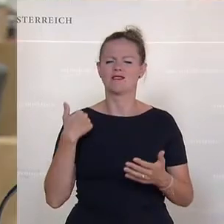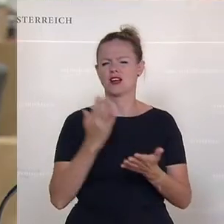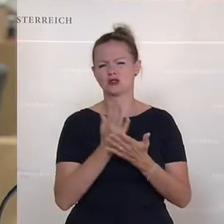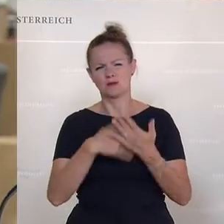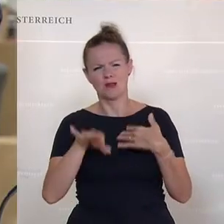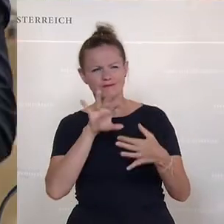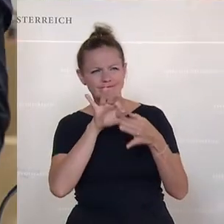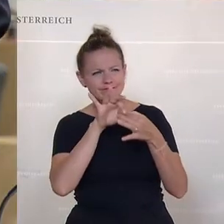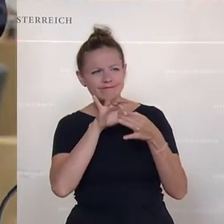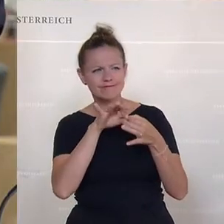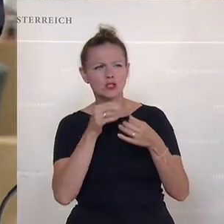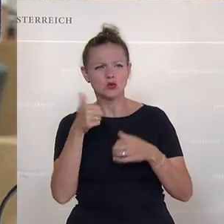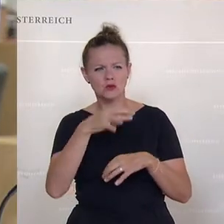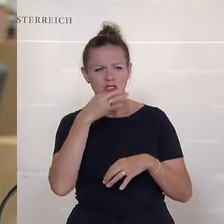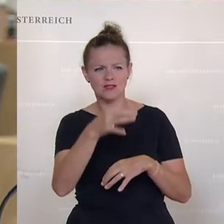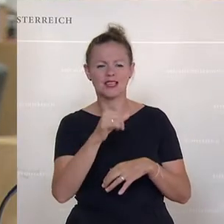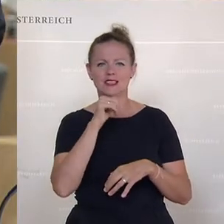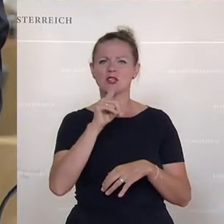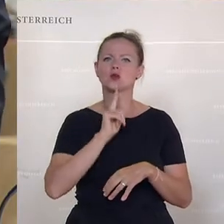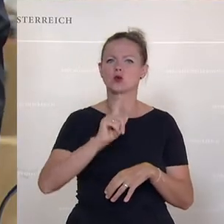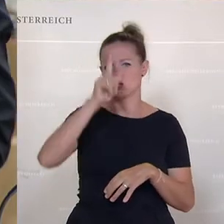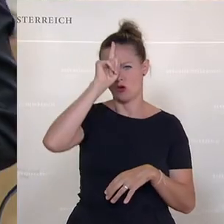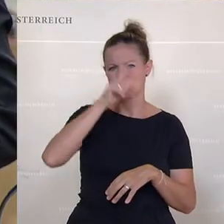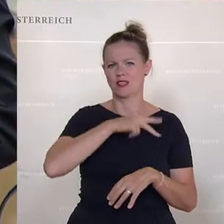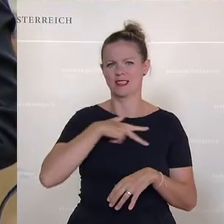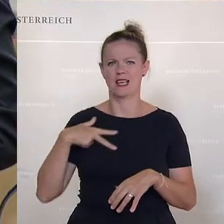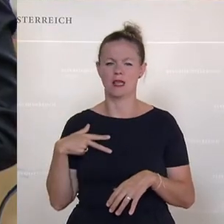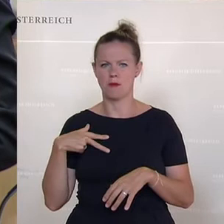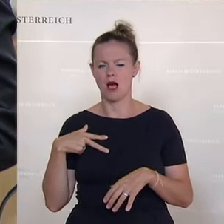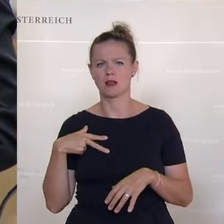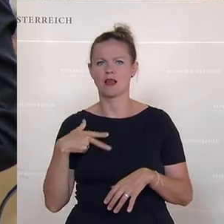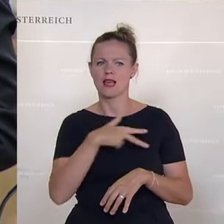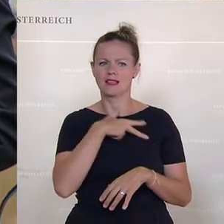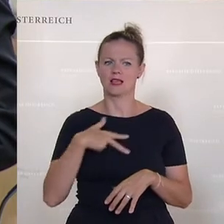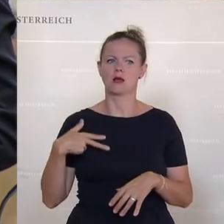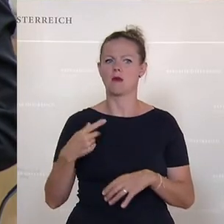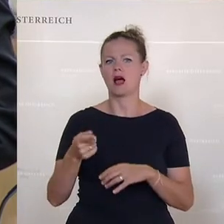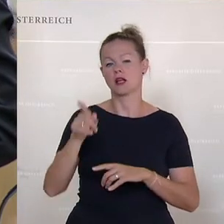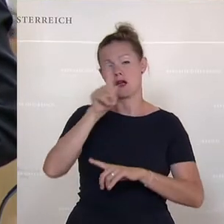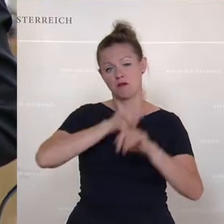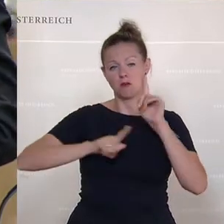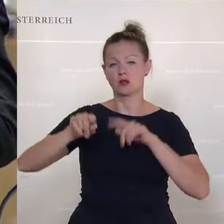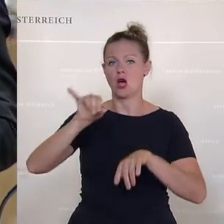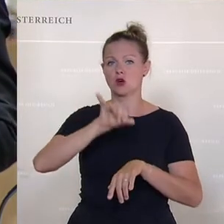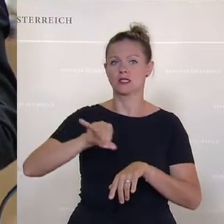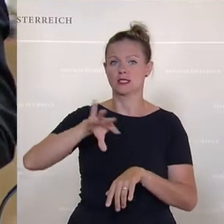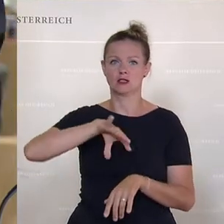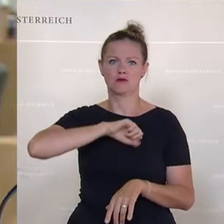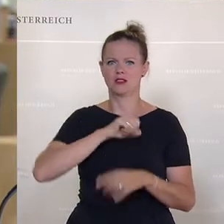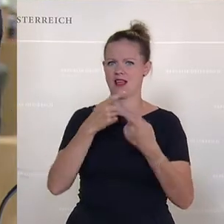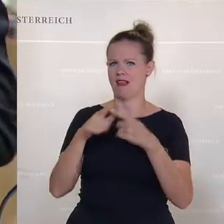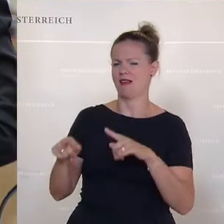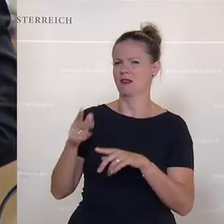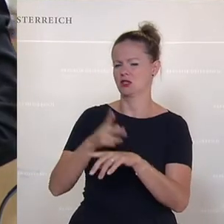es gibt es ja jetzt nicht nur Deutschland und Dänemark, wo das eher gut läuft. Vielleicht, weiß nicht, Dänemark würde da wahrscheinlich einen Zinsvorteil daraus generieren. Andere Staaten weniger.